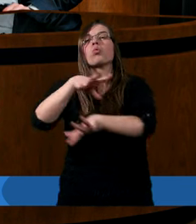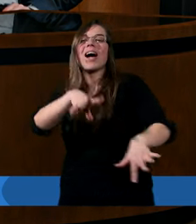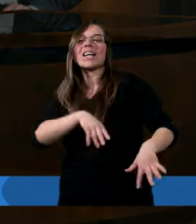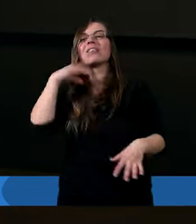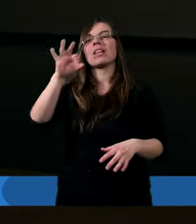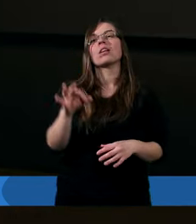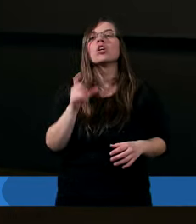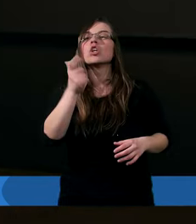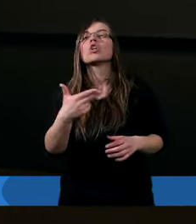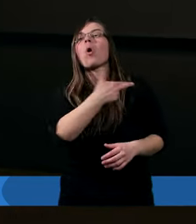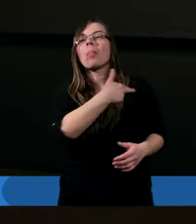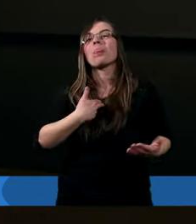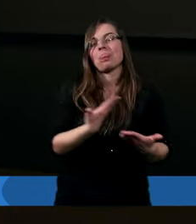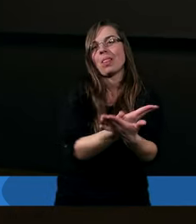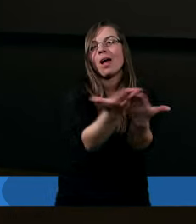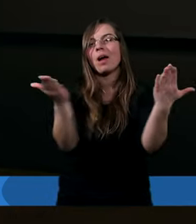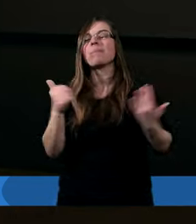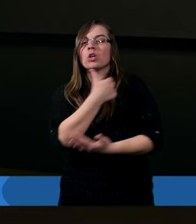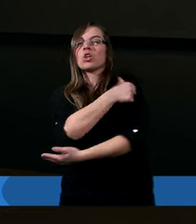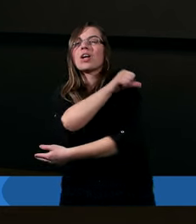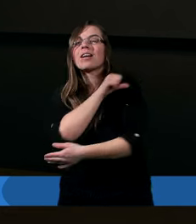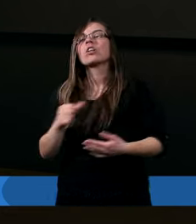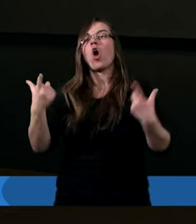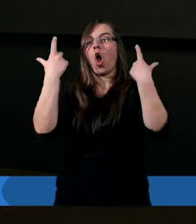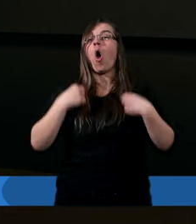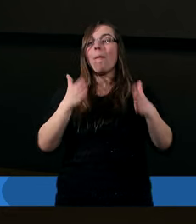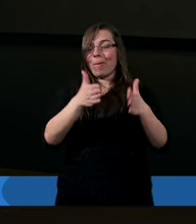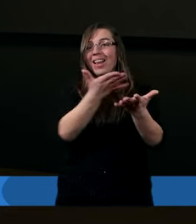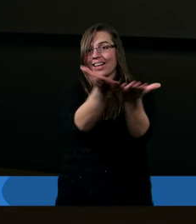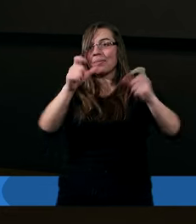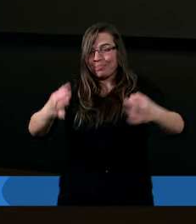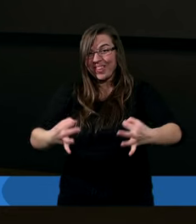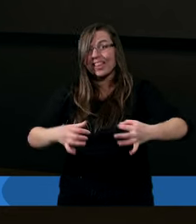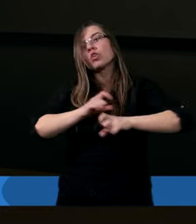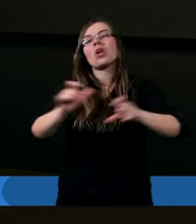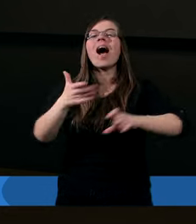Co nam chrześcijanom w obecnym czasie